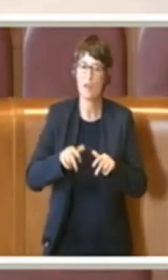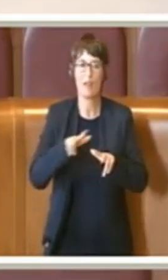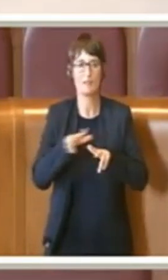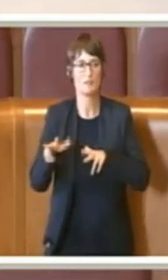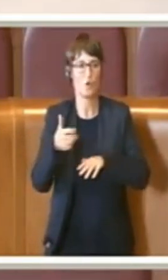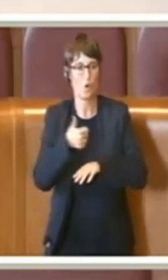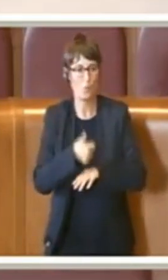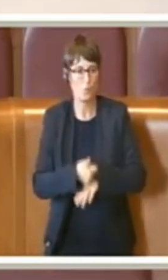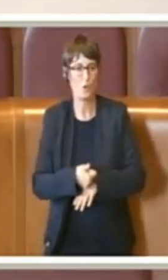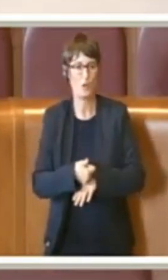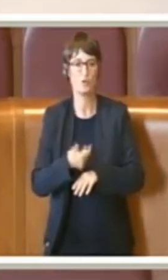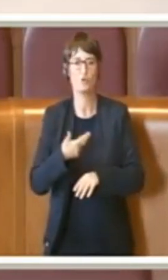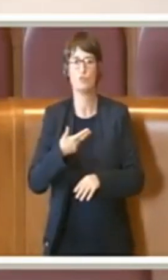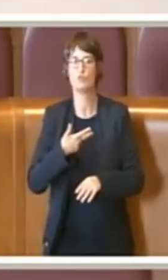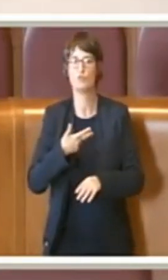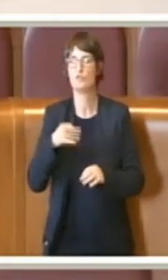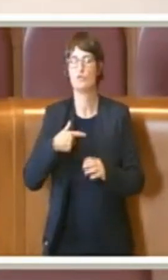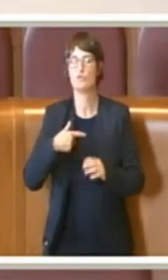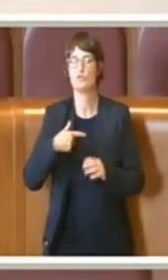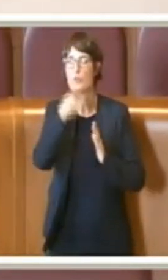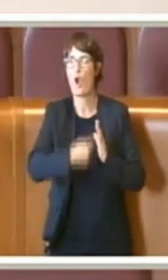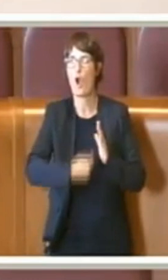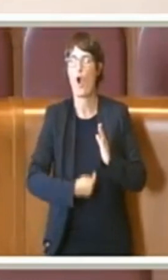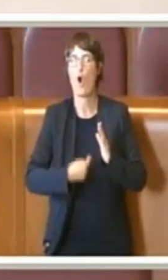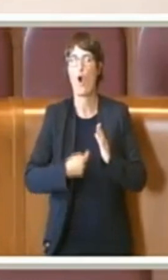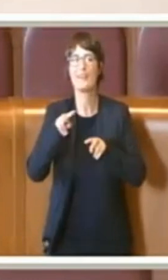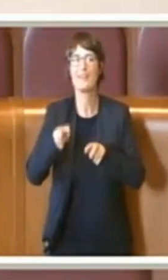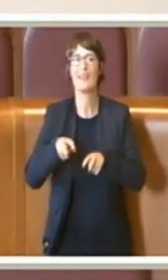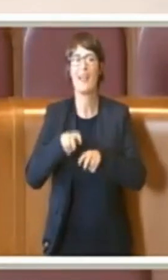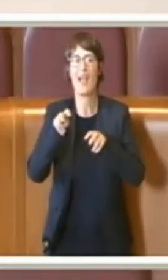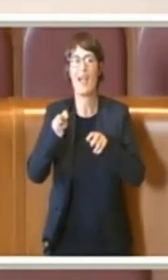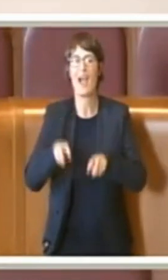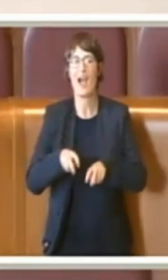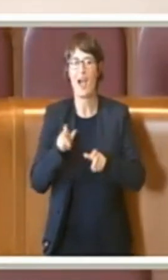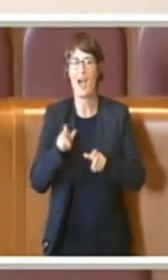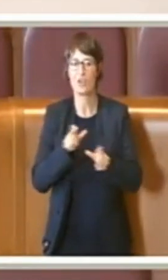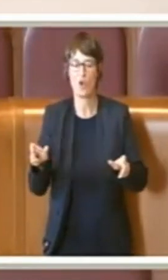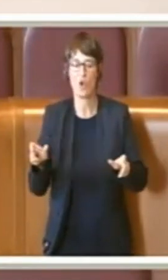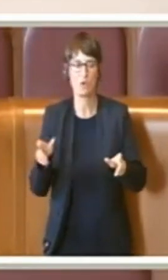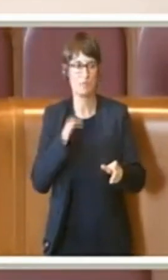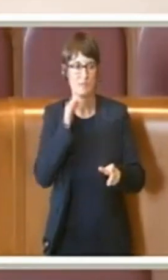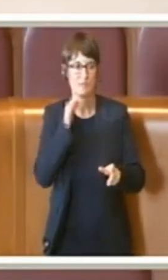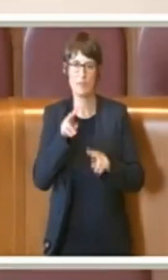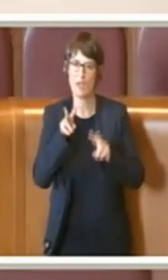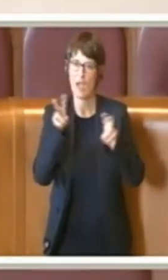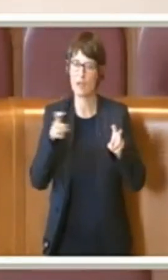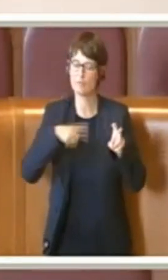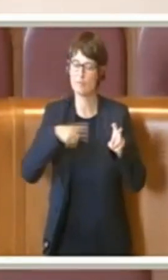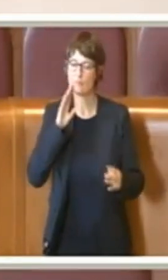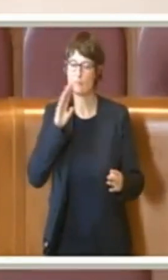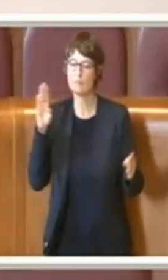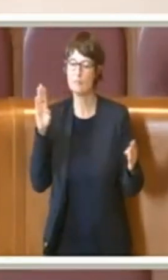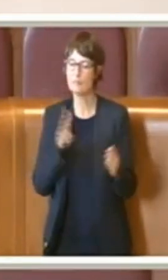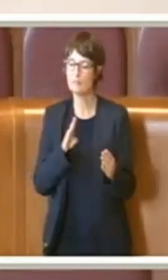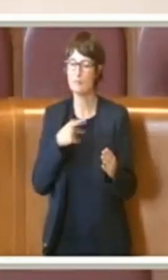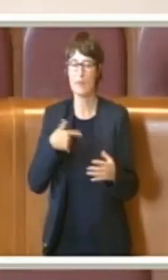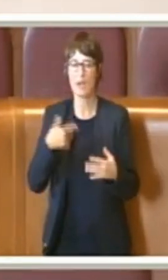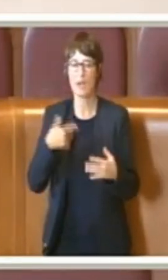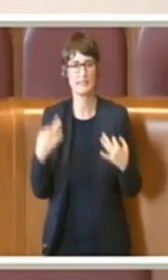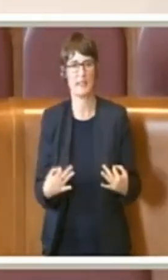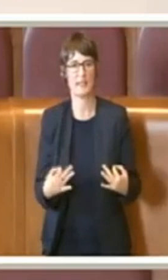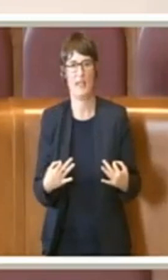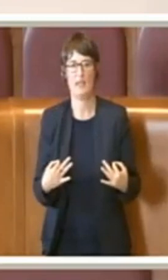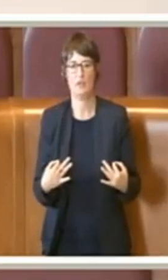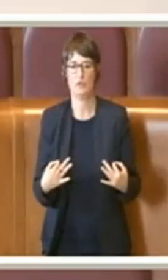l'Ordine degli Agronomi. Dunque questo tema si sta affrontando con assoluta serietà e